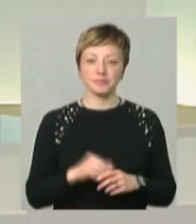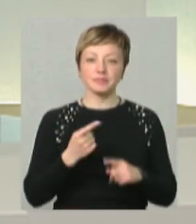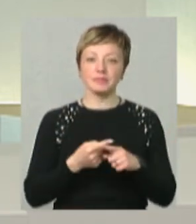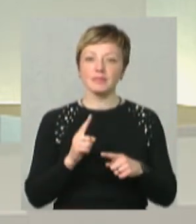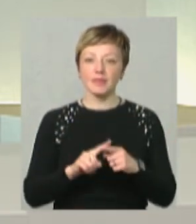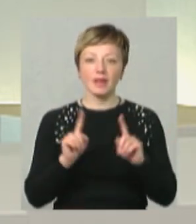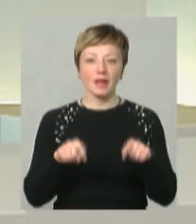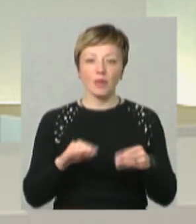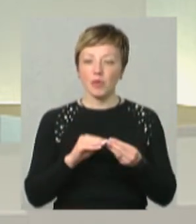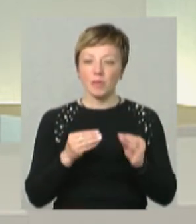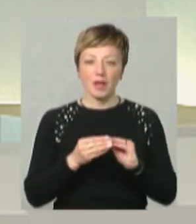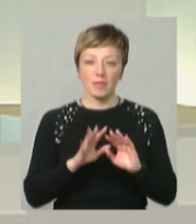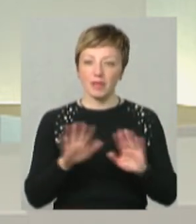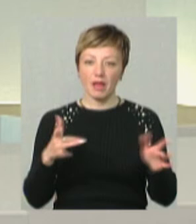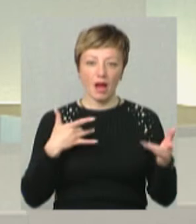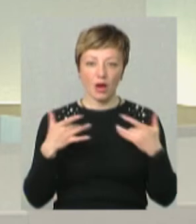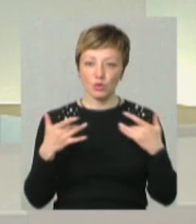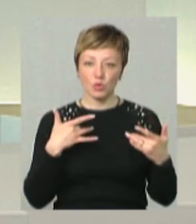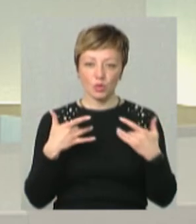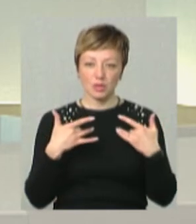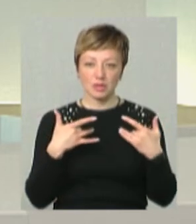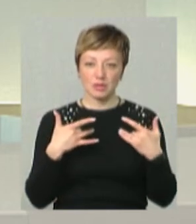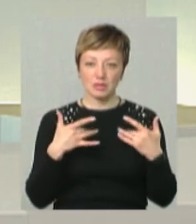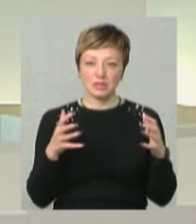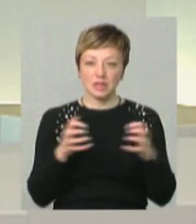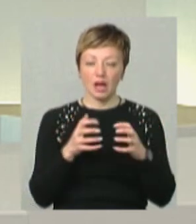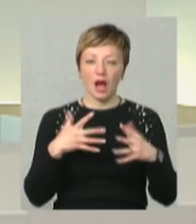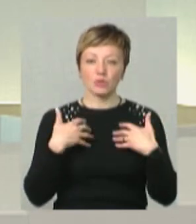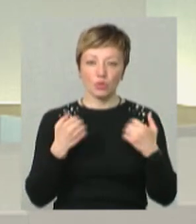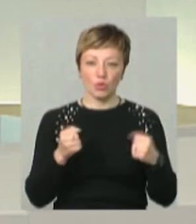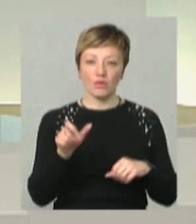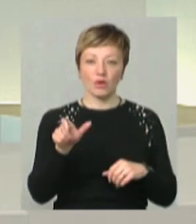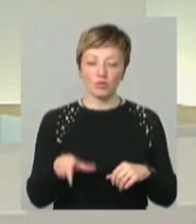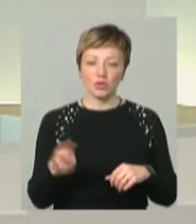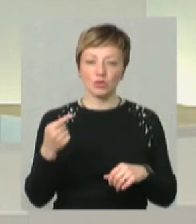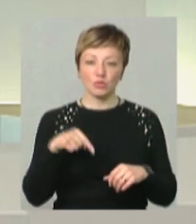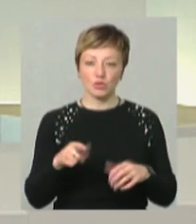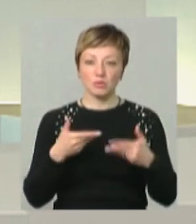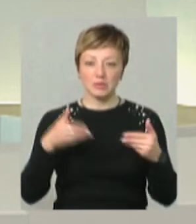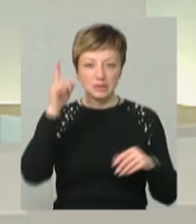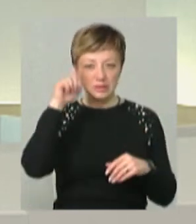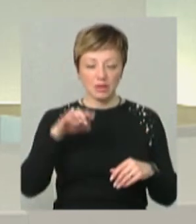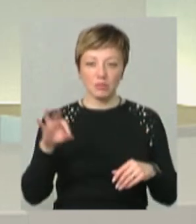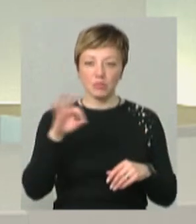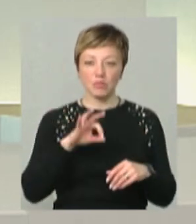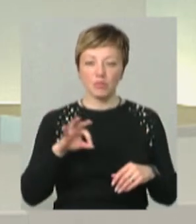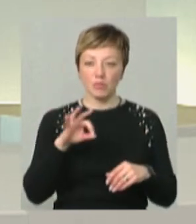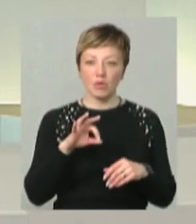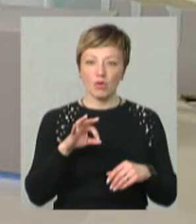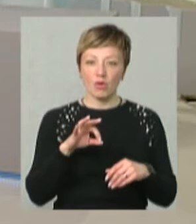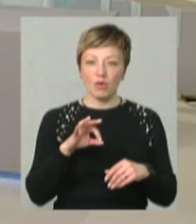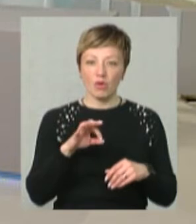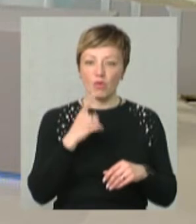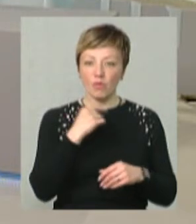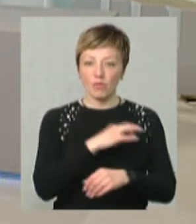навіть проблема не акторських затисків, здоров'я людини, тому що ми знаємо про холестеринові бляшки,